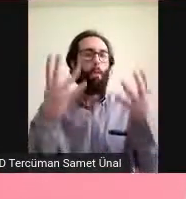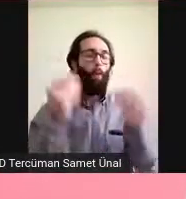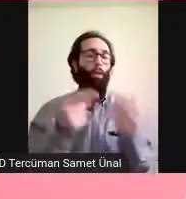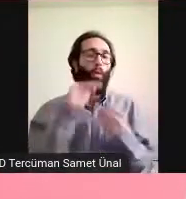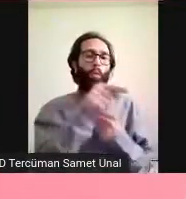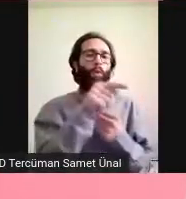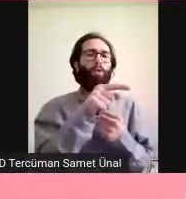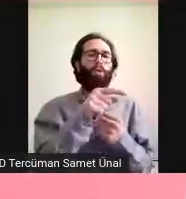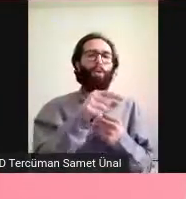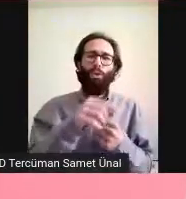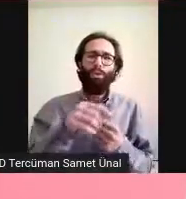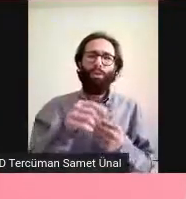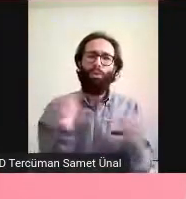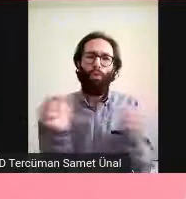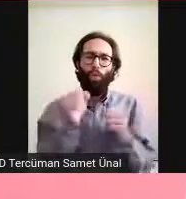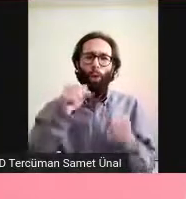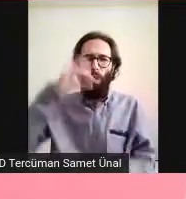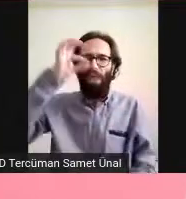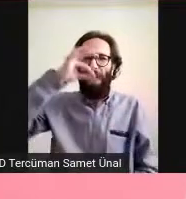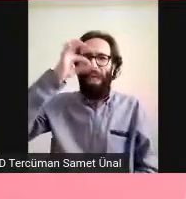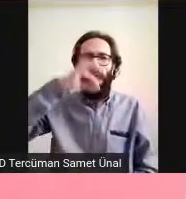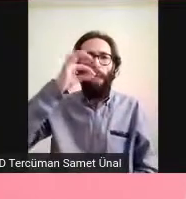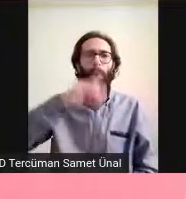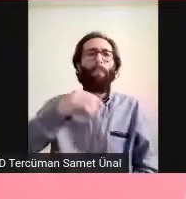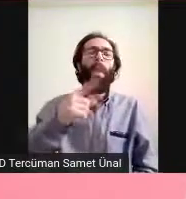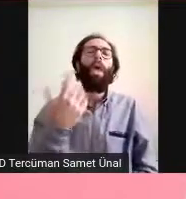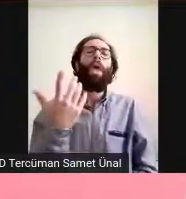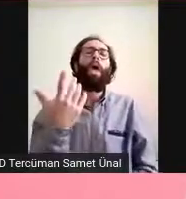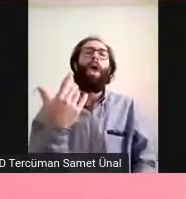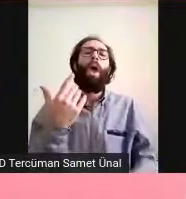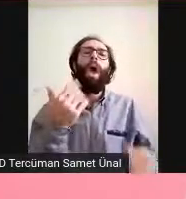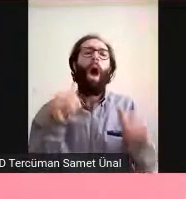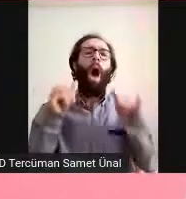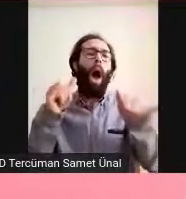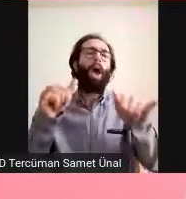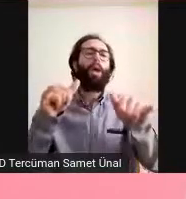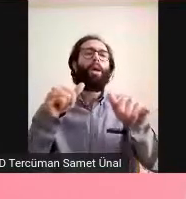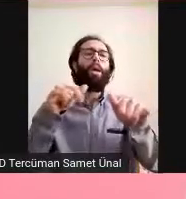çünkü burnunuz tıkalıysa bile bir ara açılır ve koku alırsın.